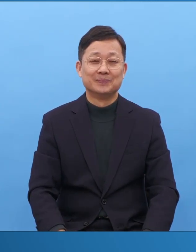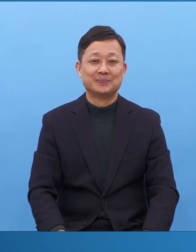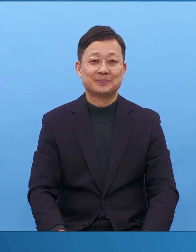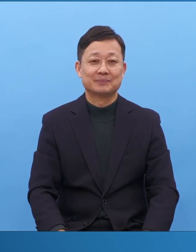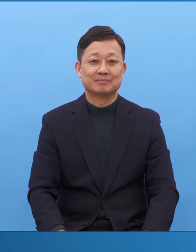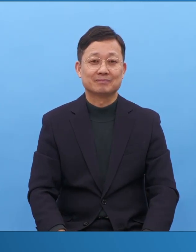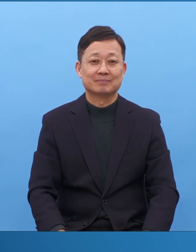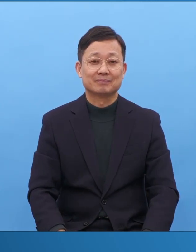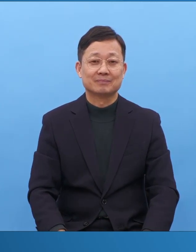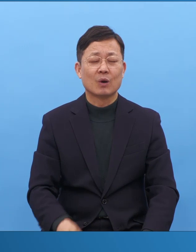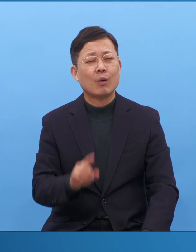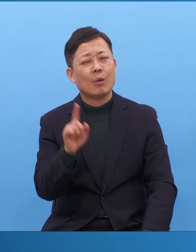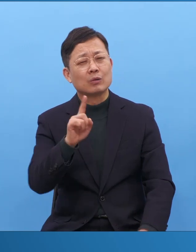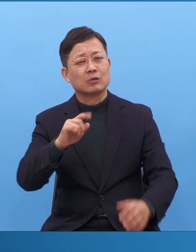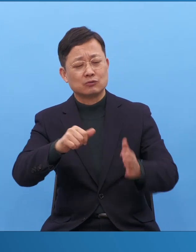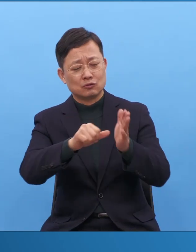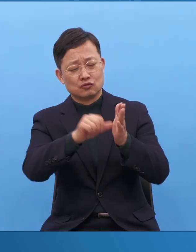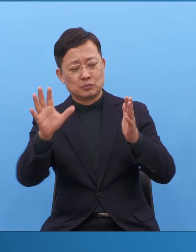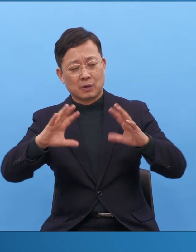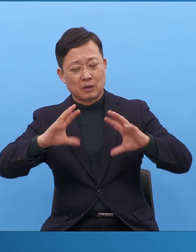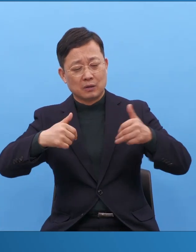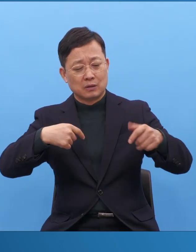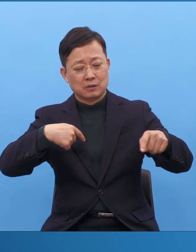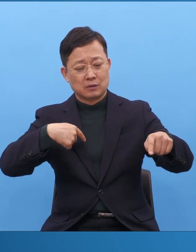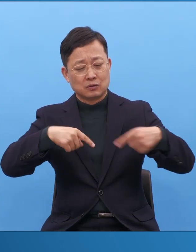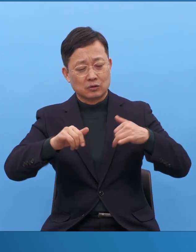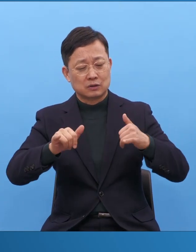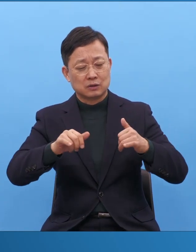어떤 유명한 정치인을 만났다는 정치인이네 보고